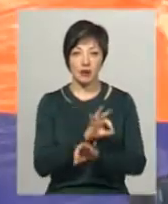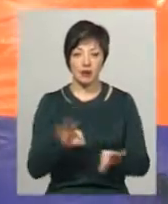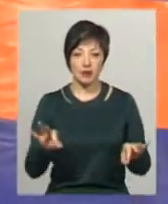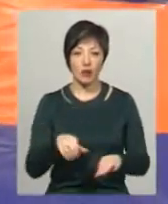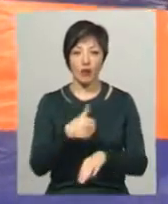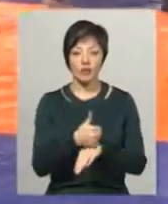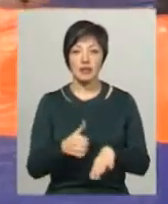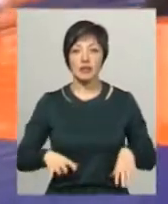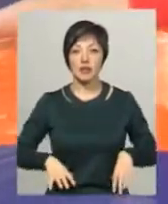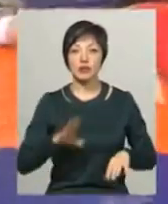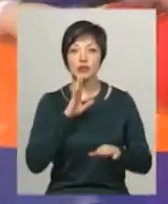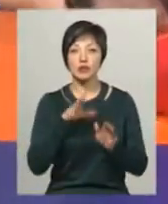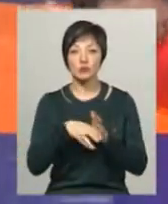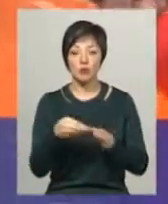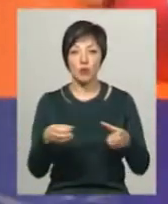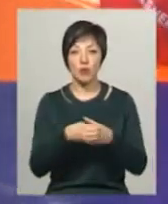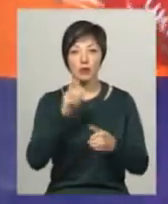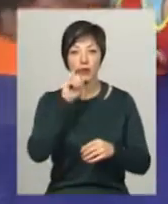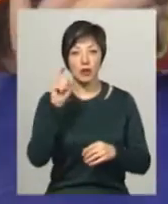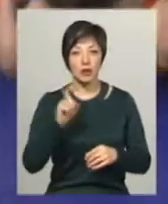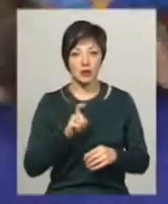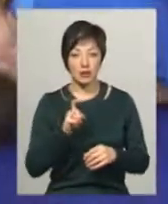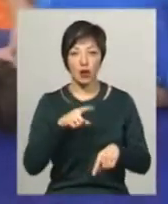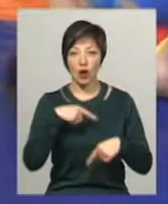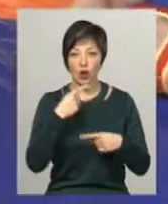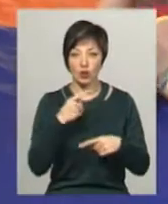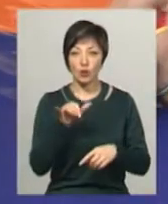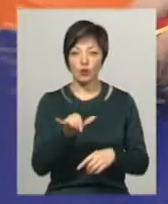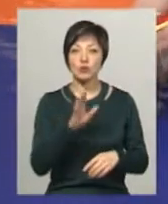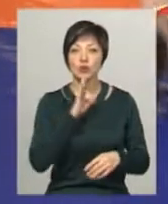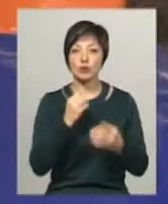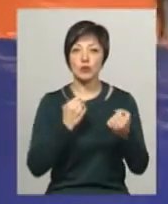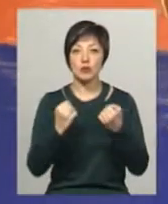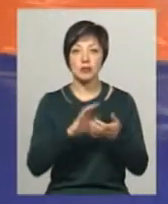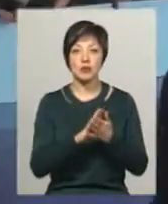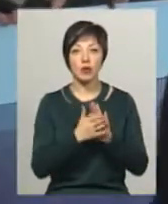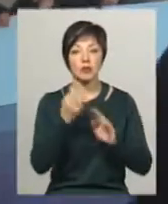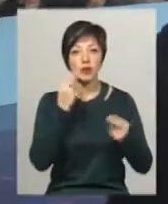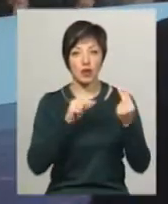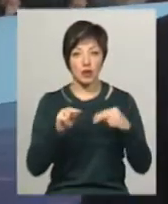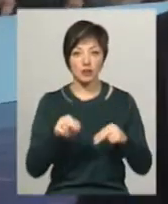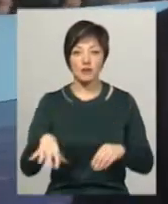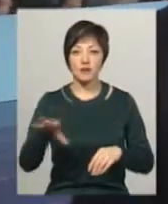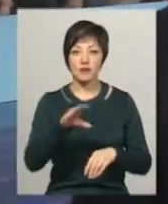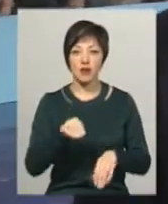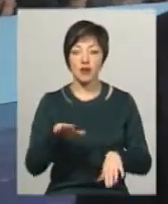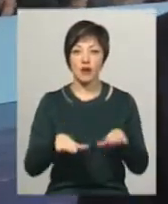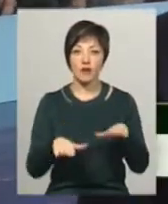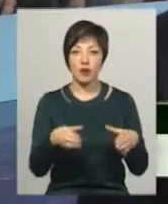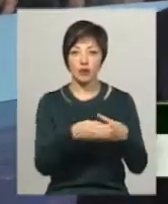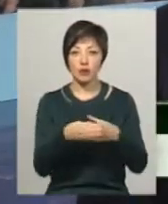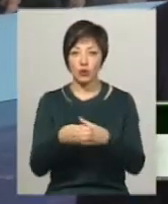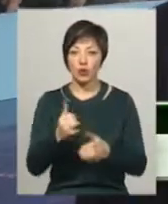Головний тренер жіночої збірної команди України Володимир Євонов каже, у жіночій боротьбі ситуація краще. У всіх вигових категоріях у нас